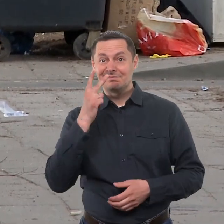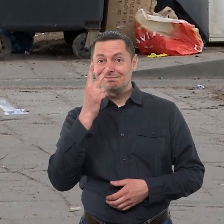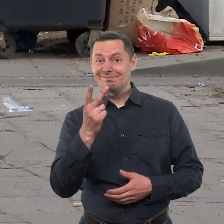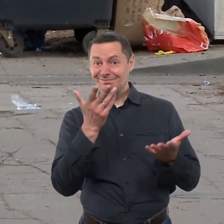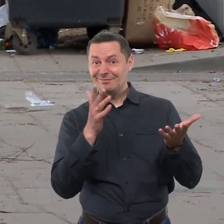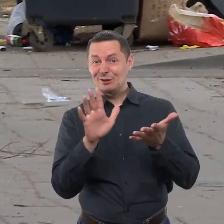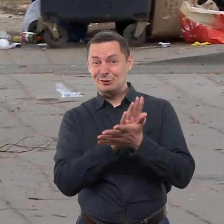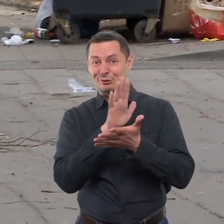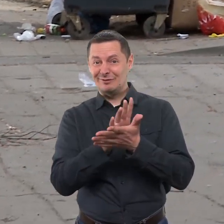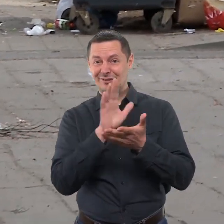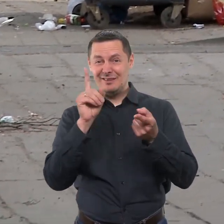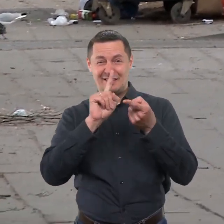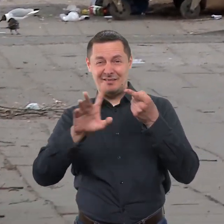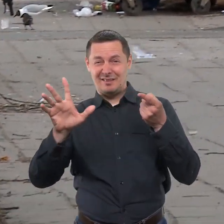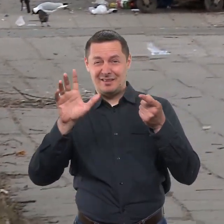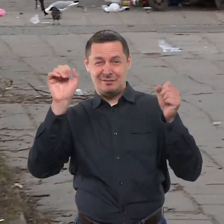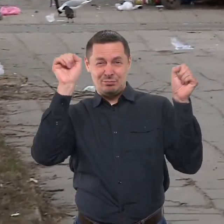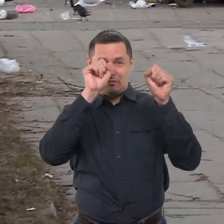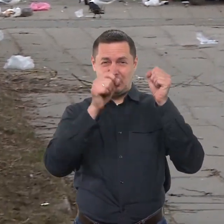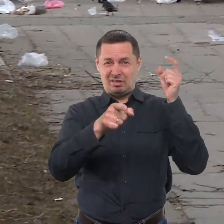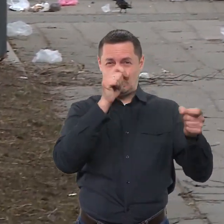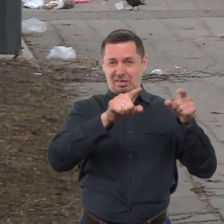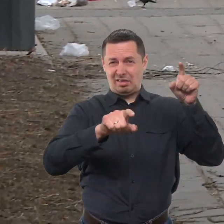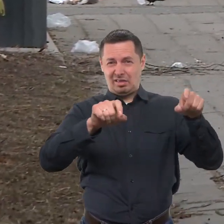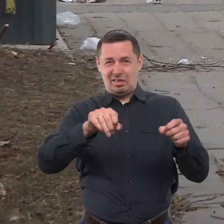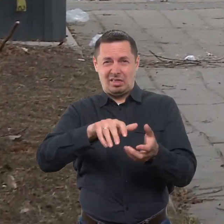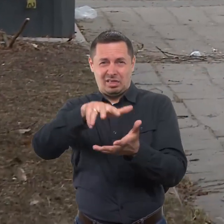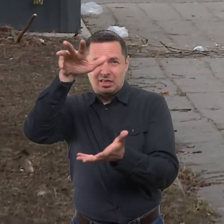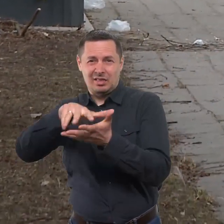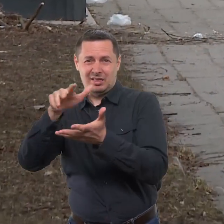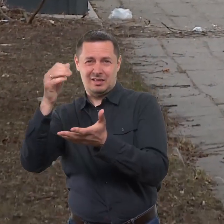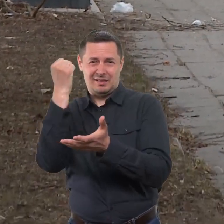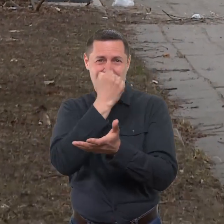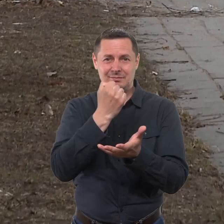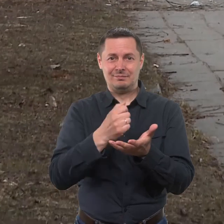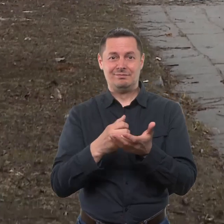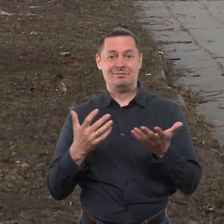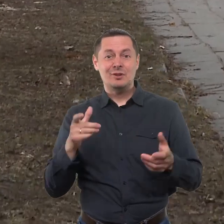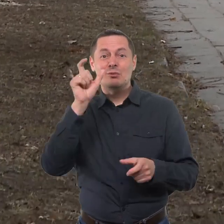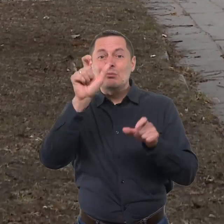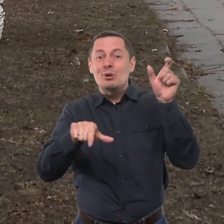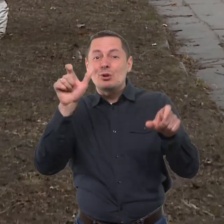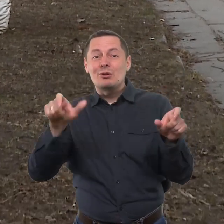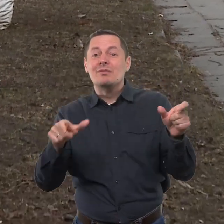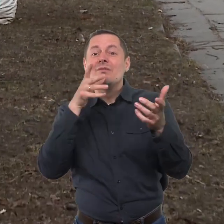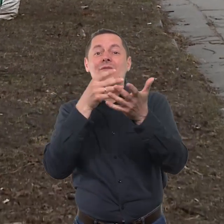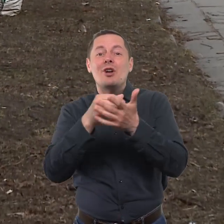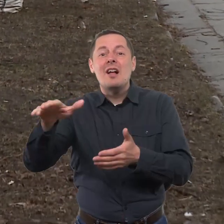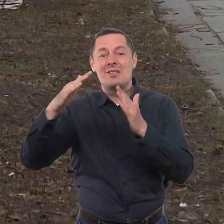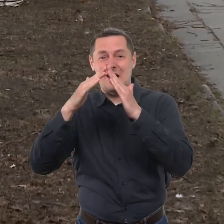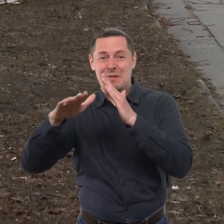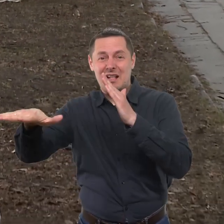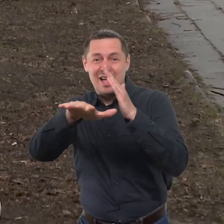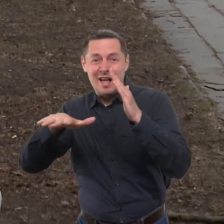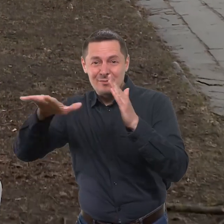Štai toks vaizdas kai kuriuose Šešėlių miesto vietose, kas met atėjus pavasariui, nebestebina nieko. Neretai žmonės kopdami